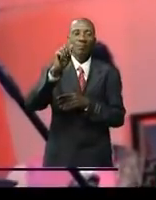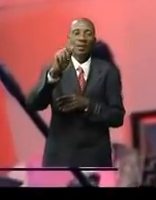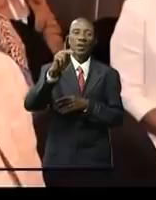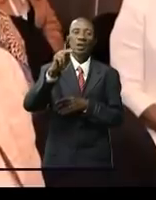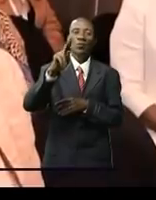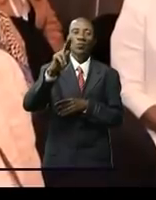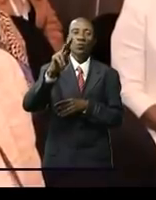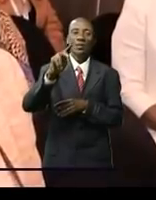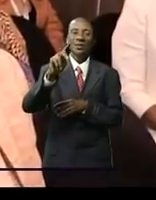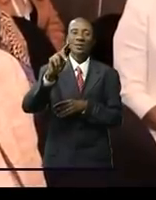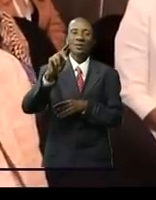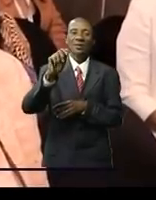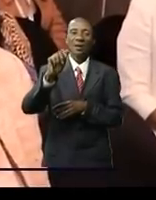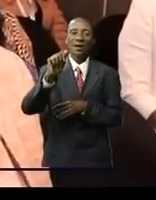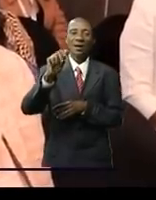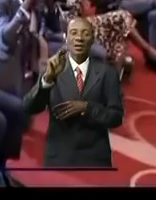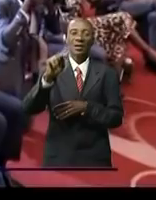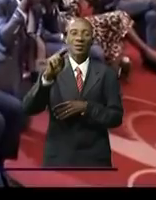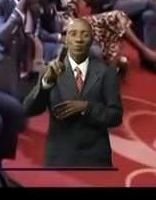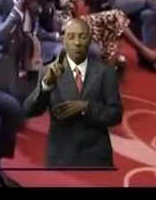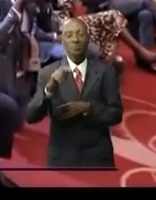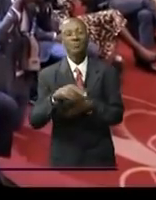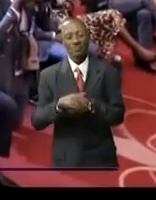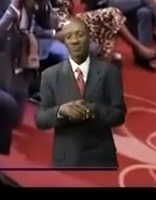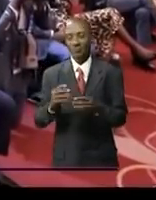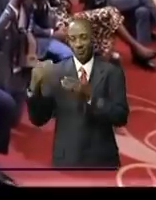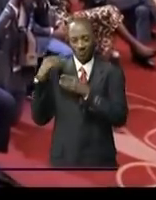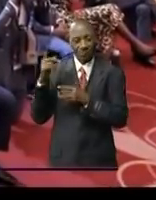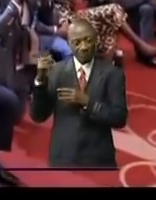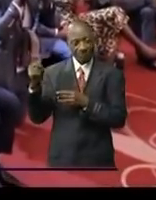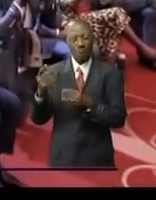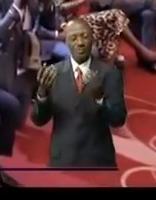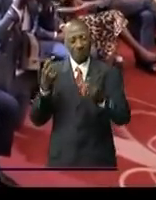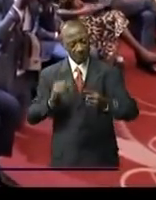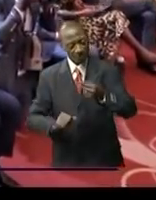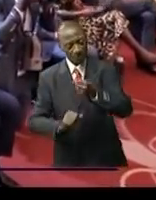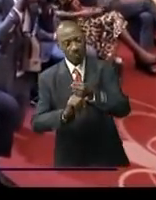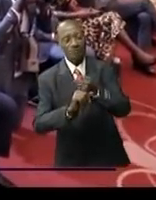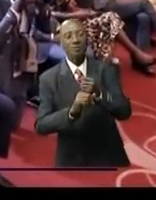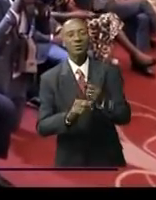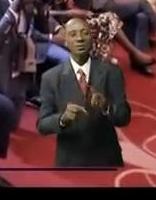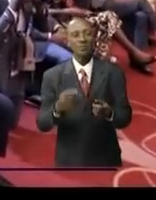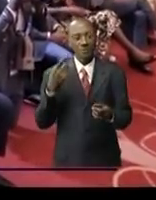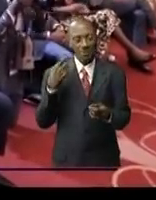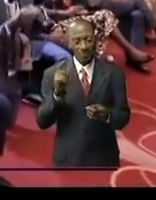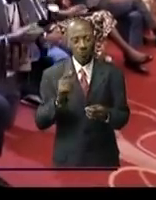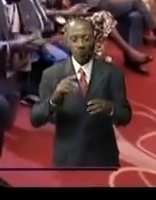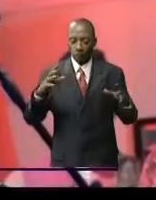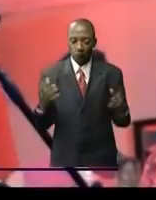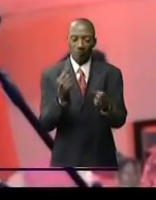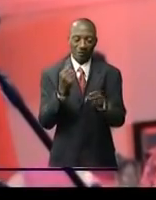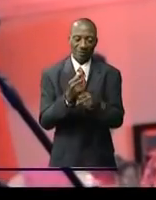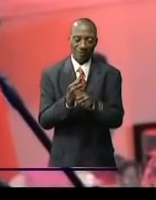aux femmes entrepreneurs de tout mettre en oeuvre pour réussir la création d'emplois et des richesses ce qui va aider la jeunesse